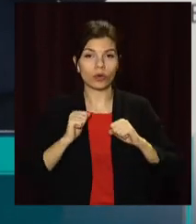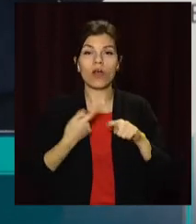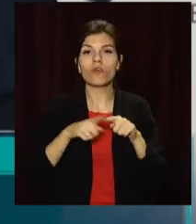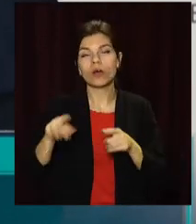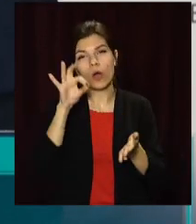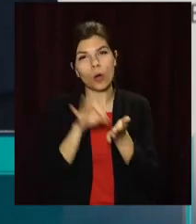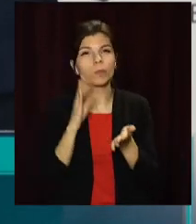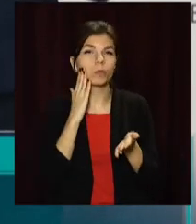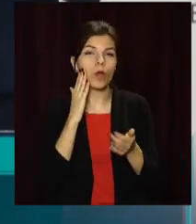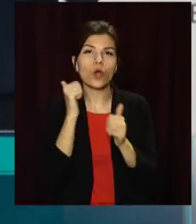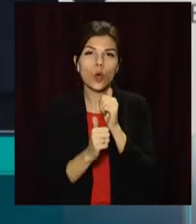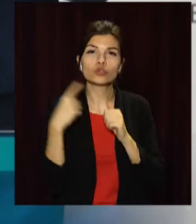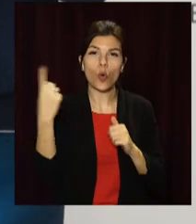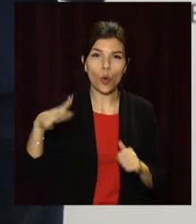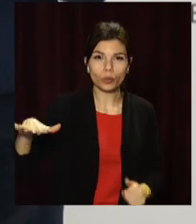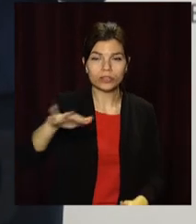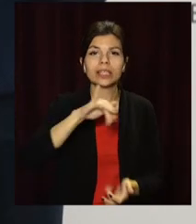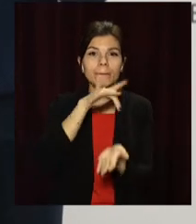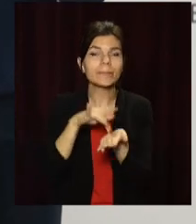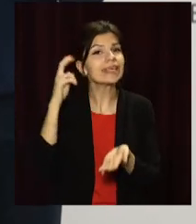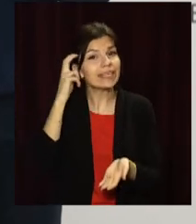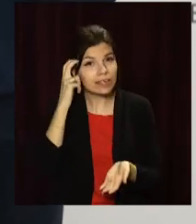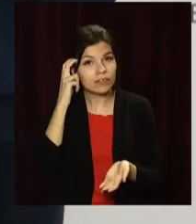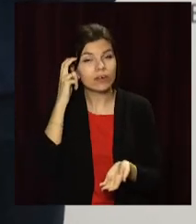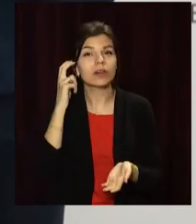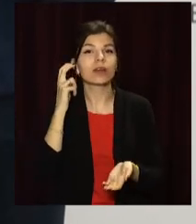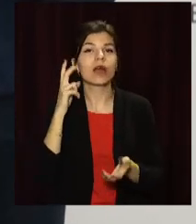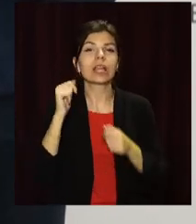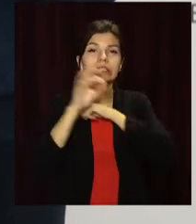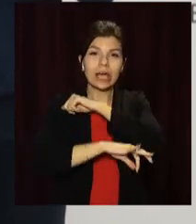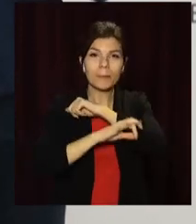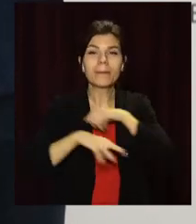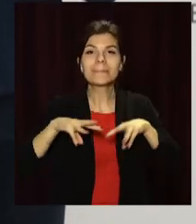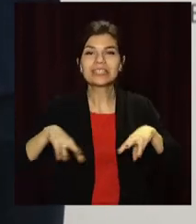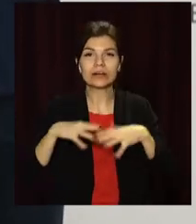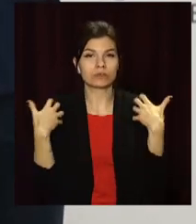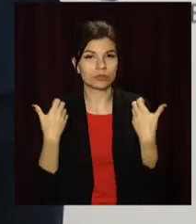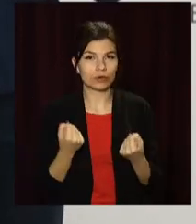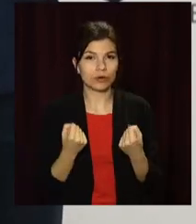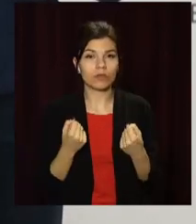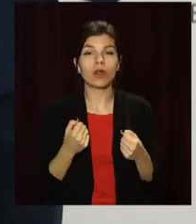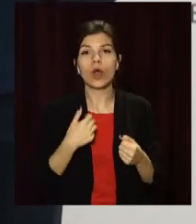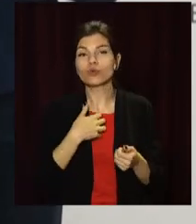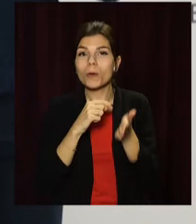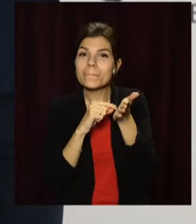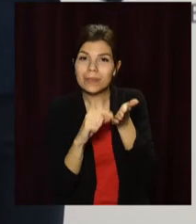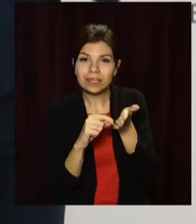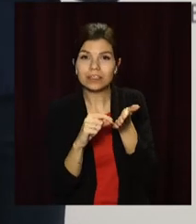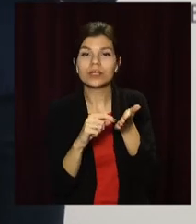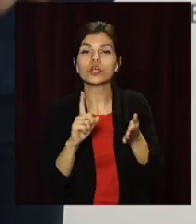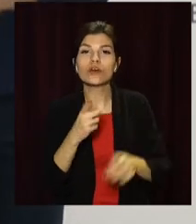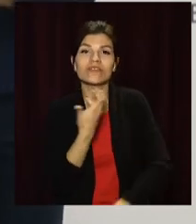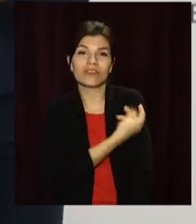визначатимуться в кожній області та у місті Києві на запит Міністерства охорони здоров'я. Хочу підкреслити, що